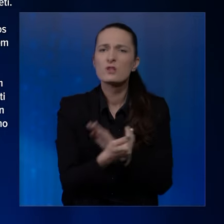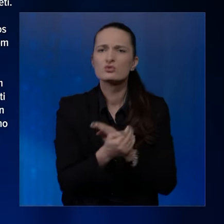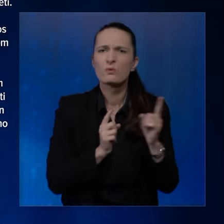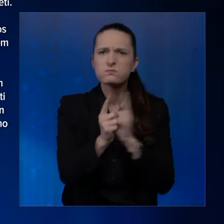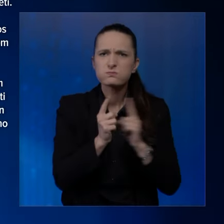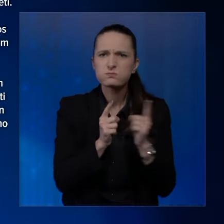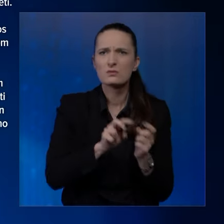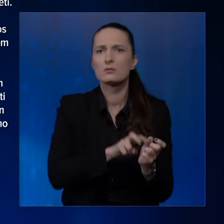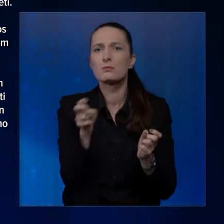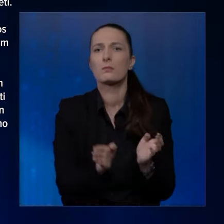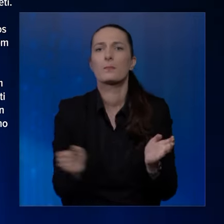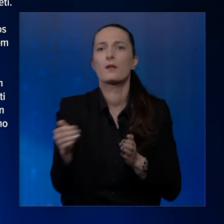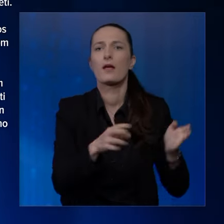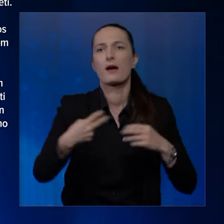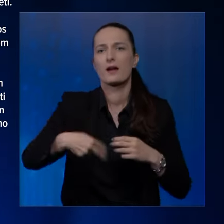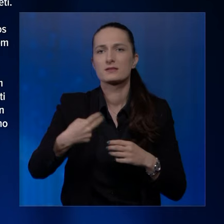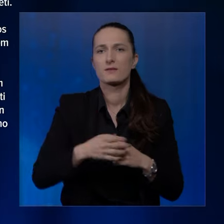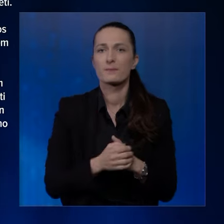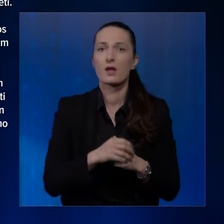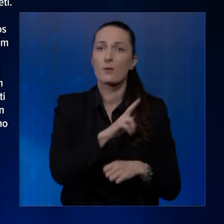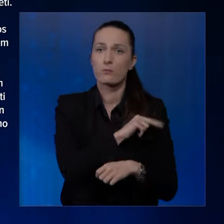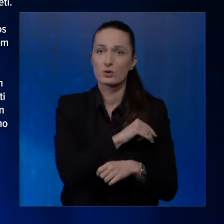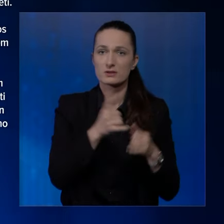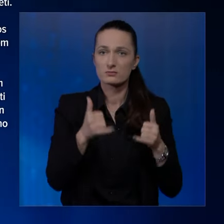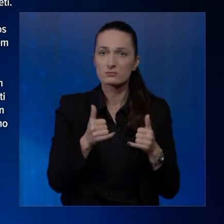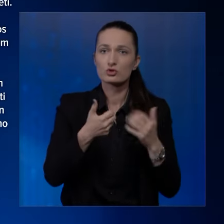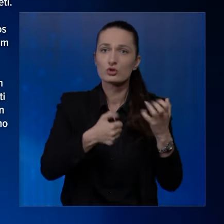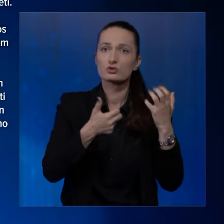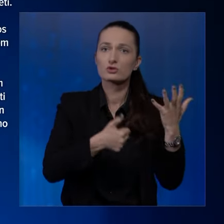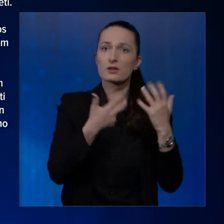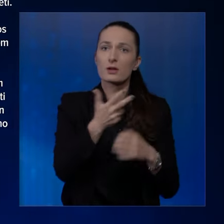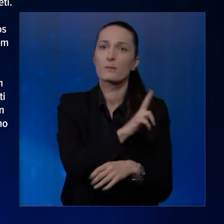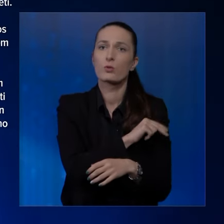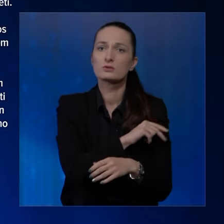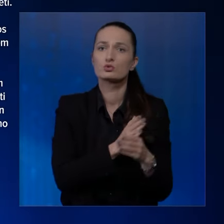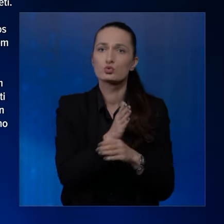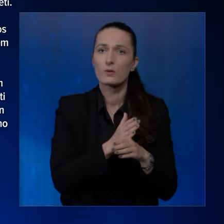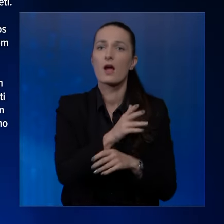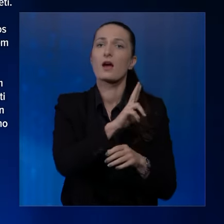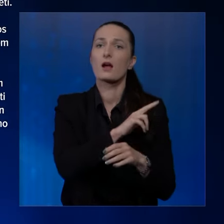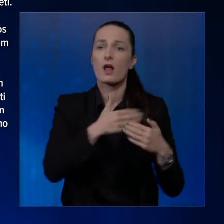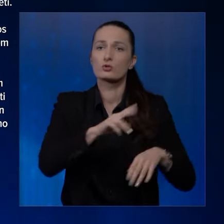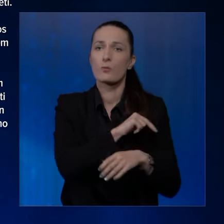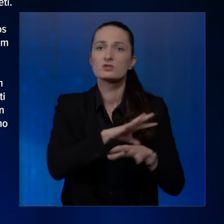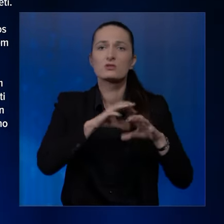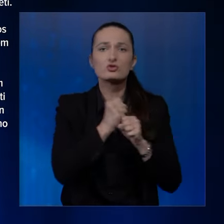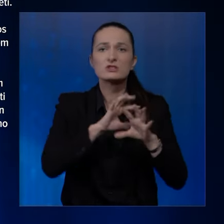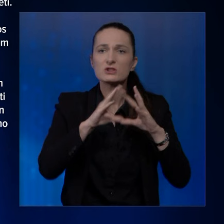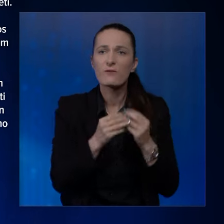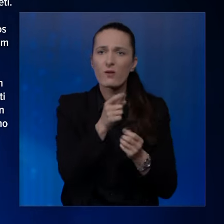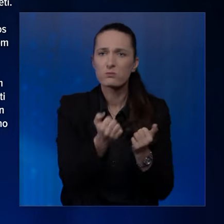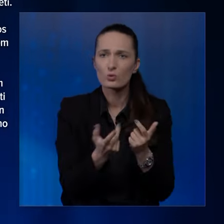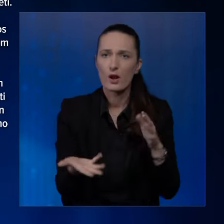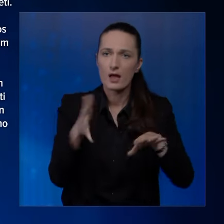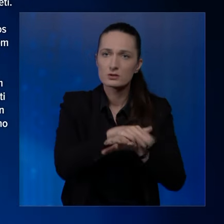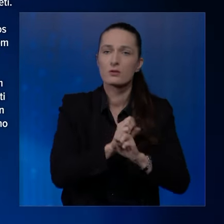službenika. Granična policija čini sve da se taj broj nadomjesti i raspisuju se stalno novi natječaji, čim se steknu uvjeti. Nadamo se